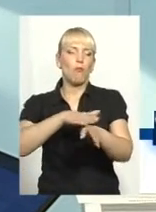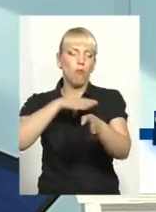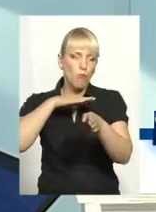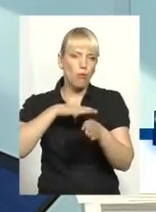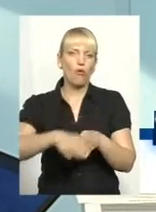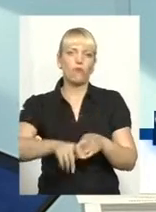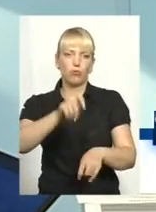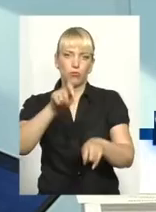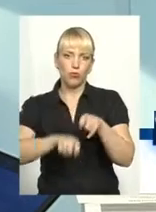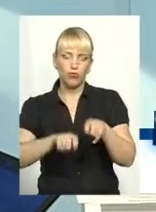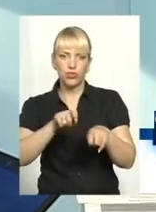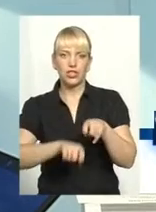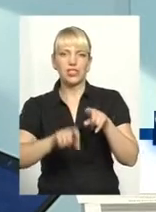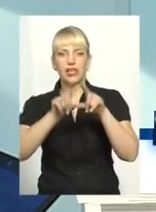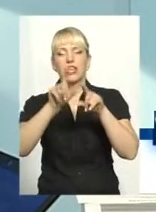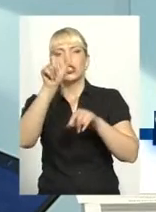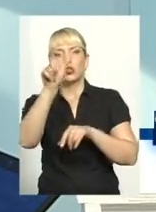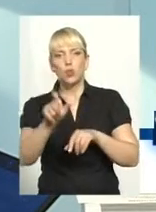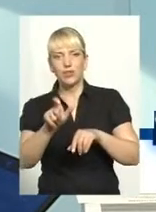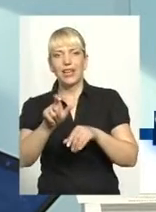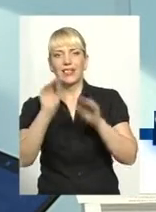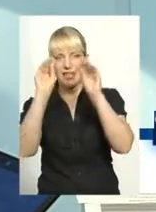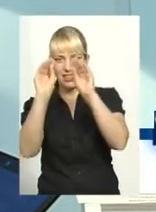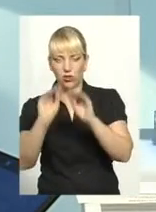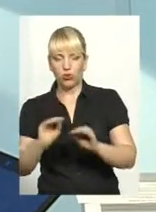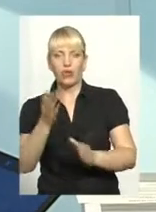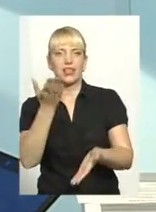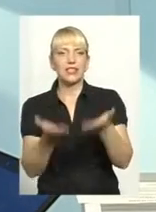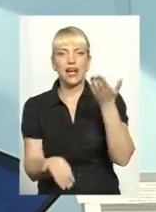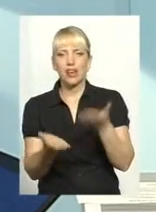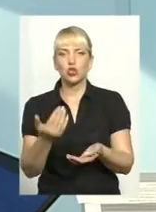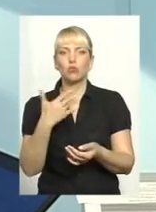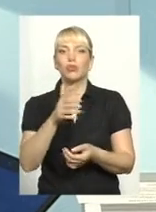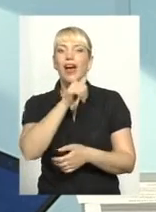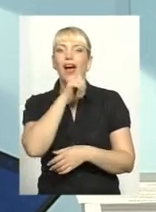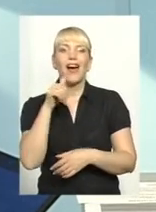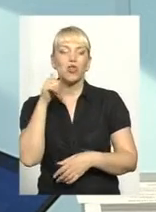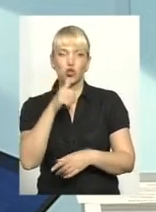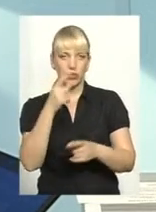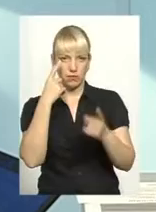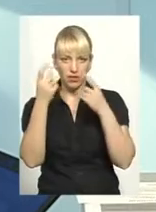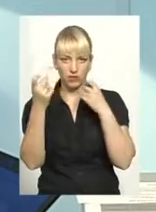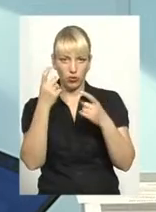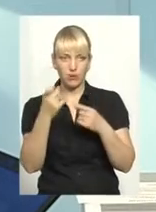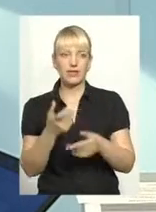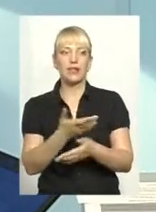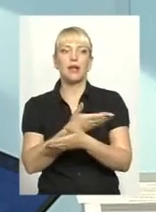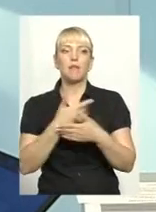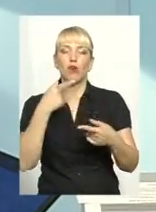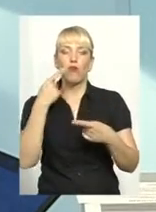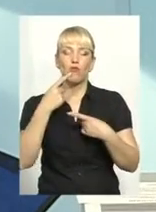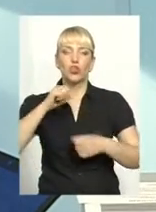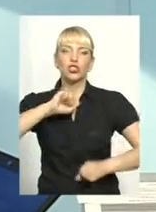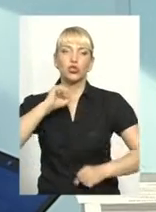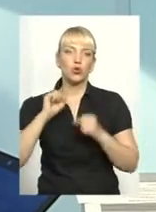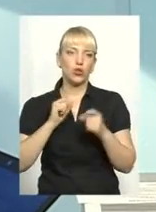суб'єкта декларування. Навіть якщо інформація до нас надійде анонімно, ми говорили з колегами,